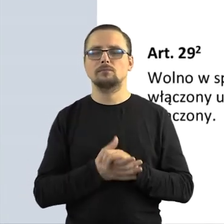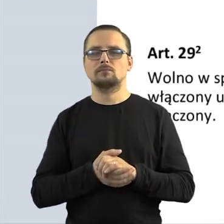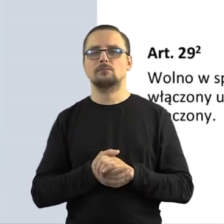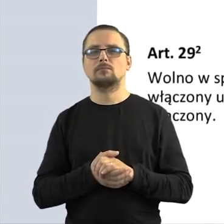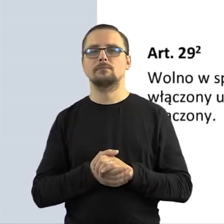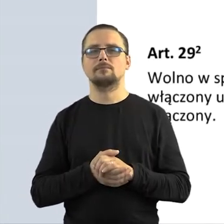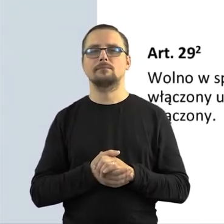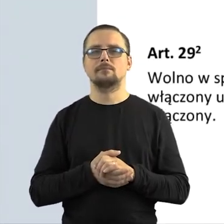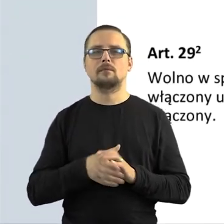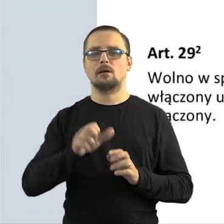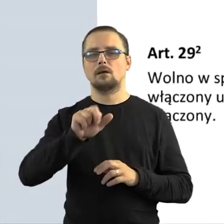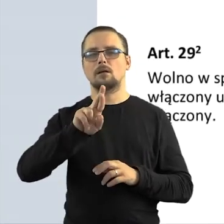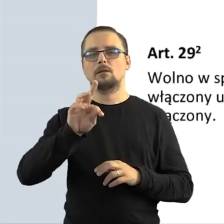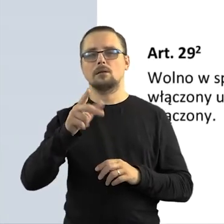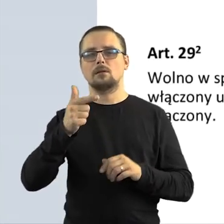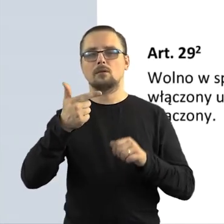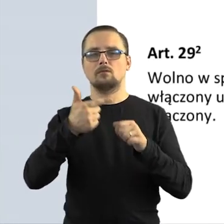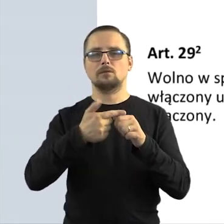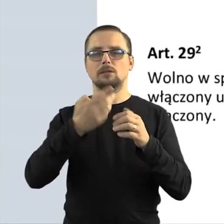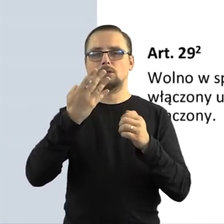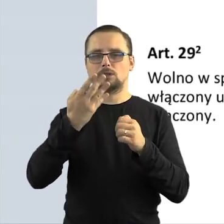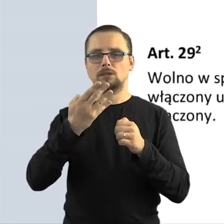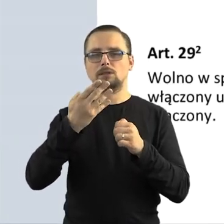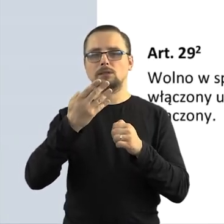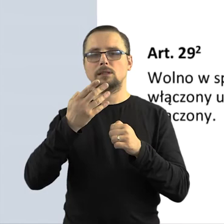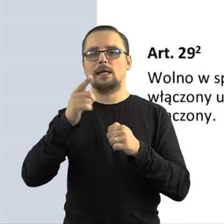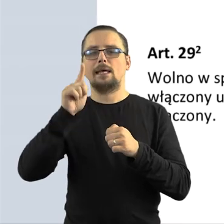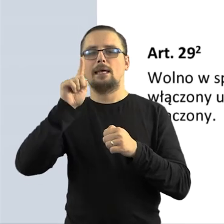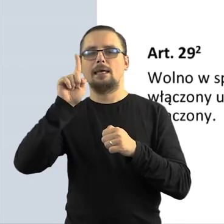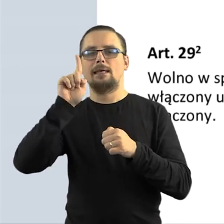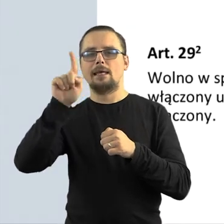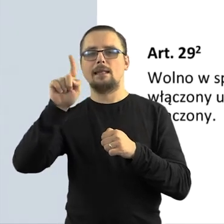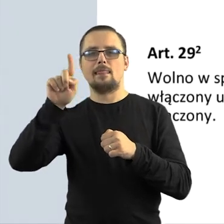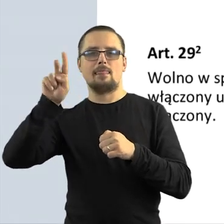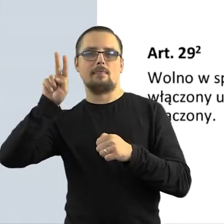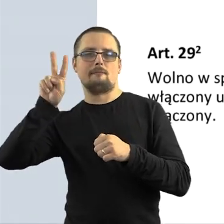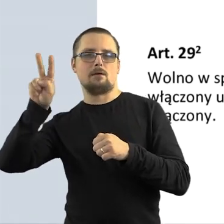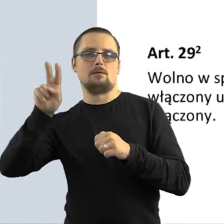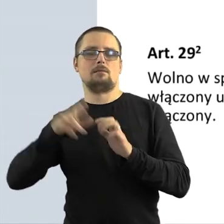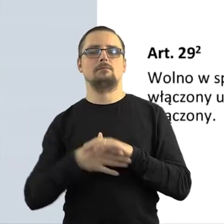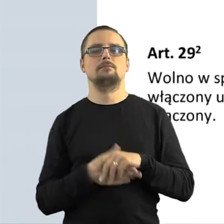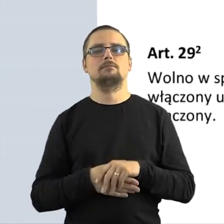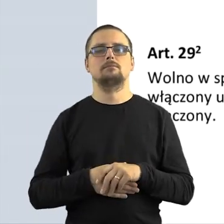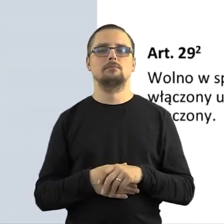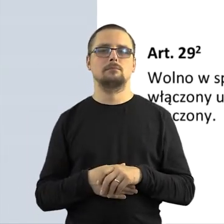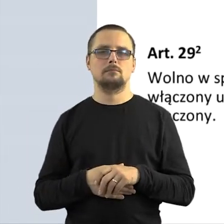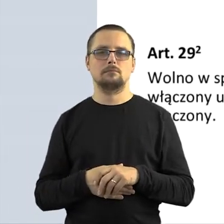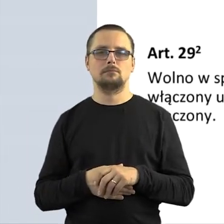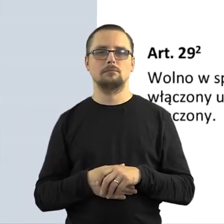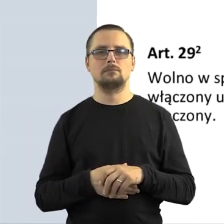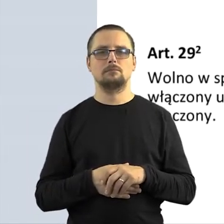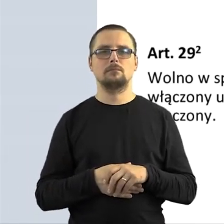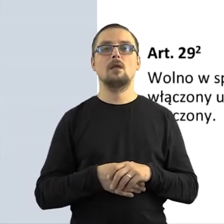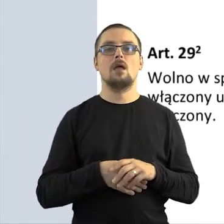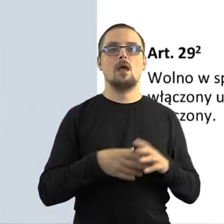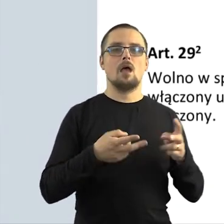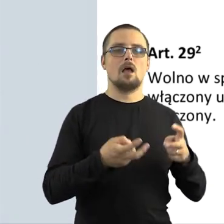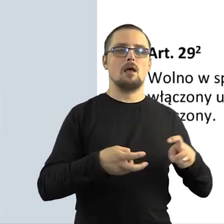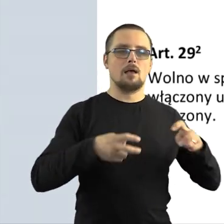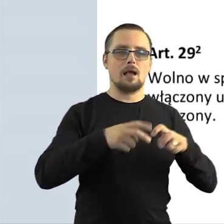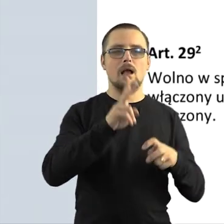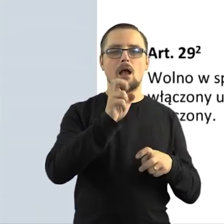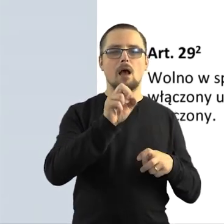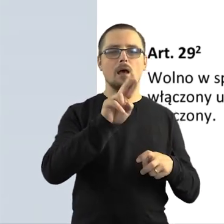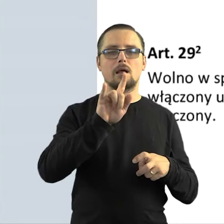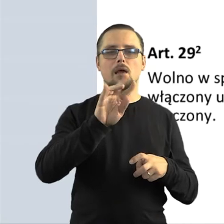właśnie artykuł 29 ze znaczkiem 1 i ze znaczkiem 2. Pierwszy mówi o wykorzystywaniu utworów na potrzeby